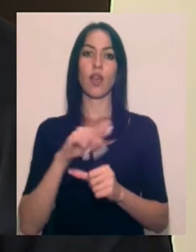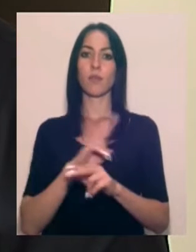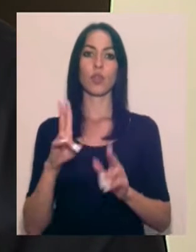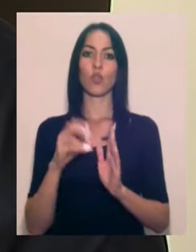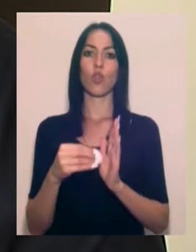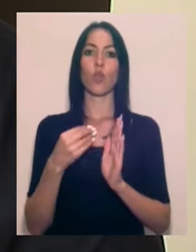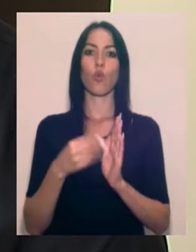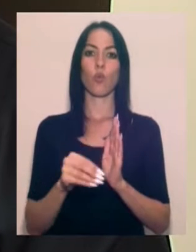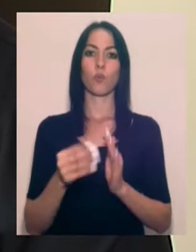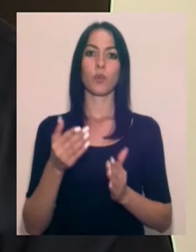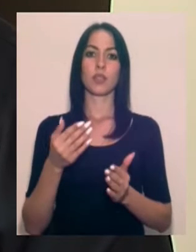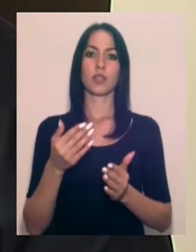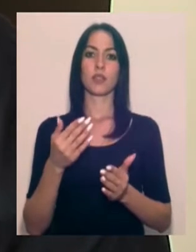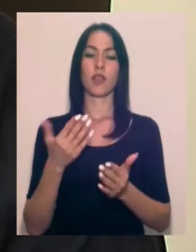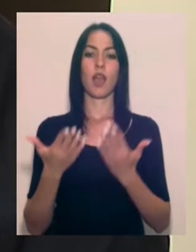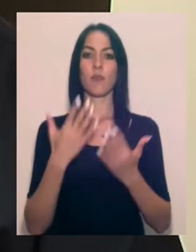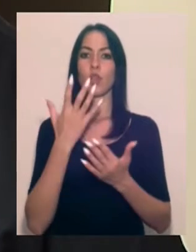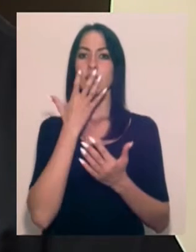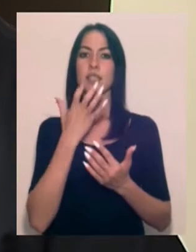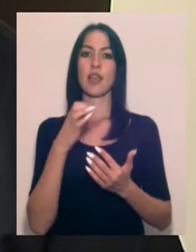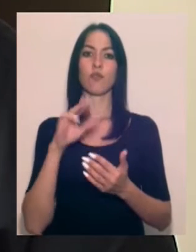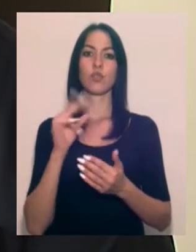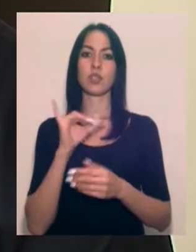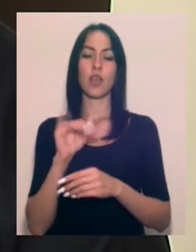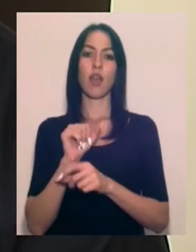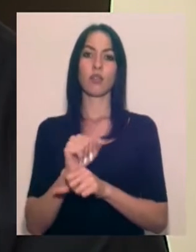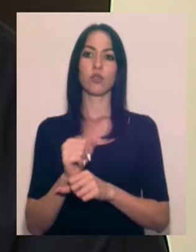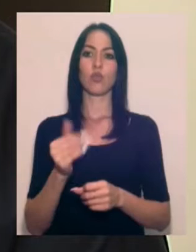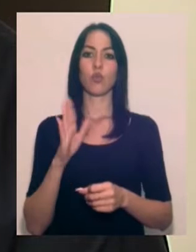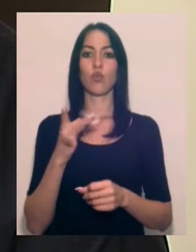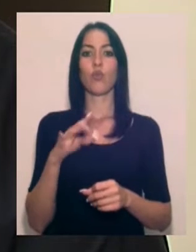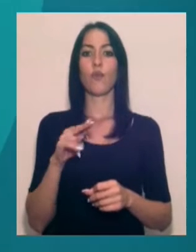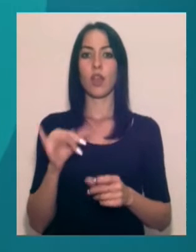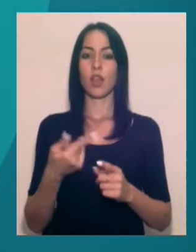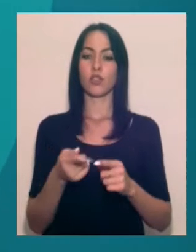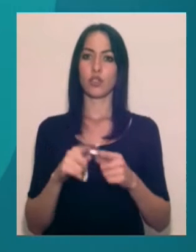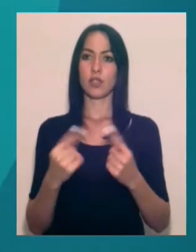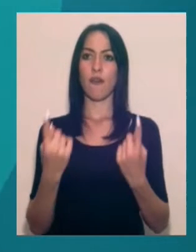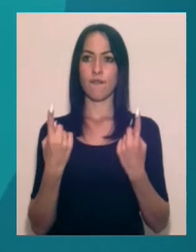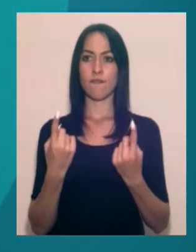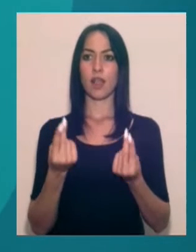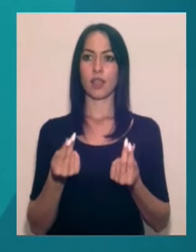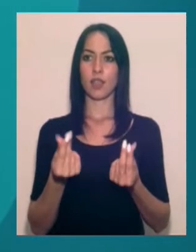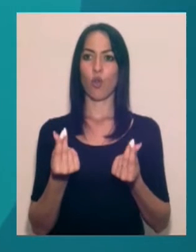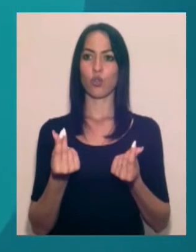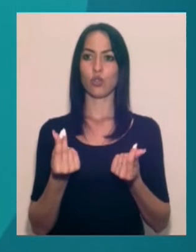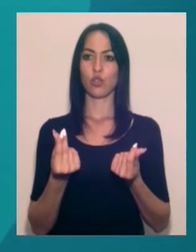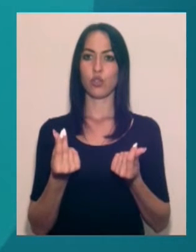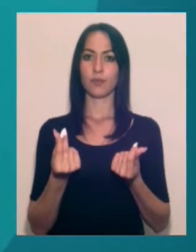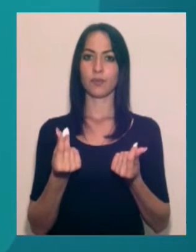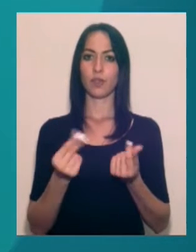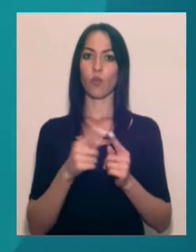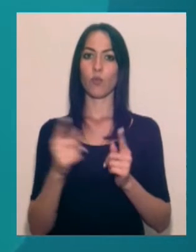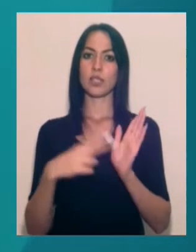систему або кисневу станцію, навряд чи це великі кошти. Упродовж семи